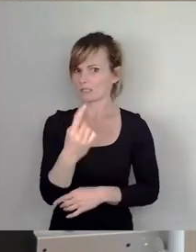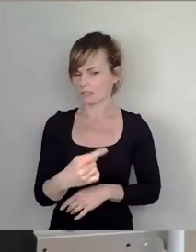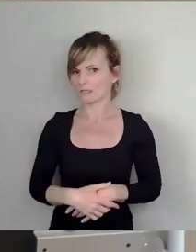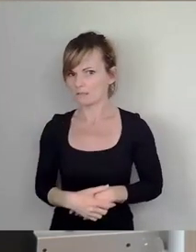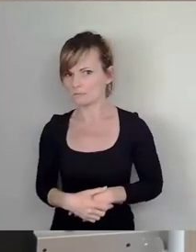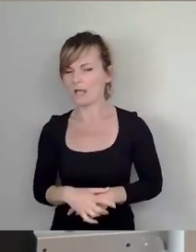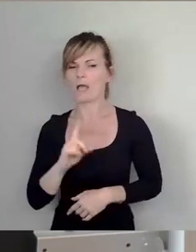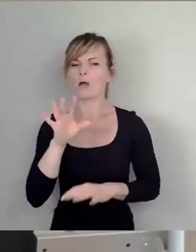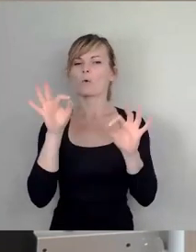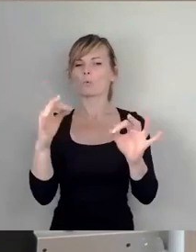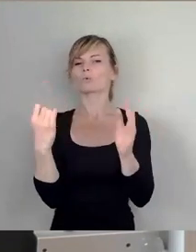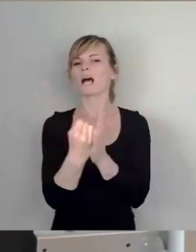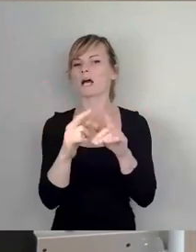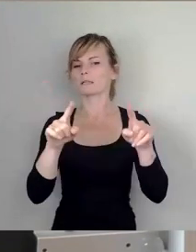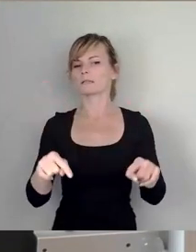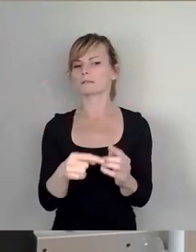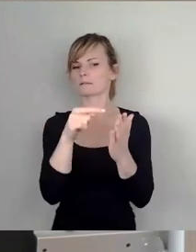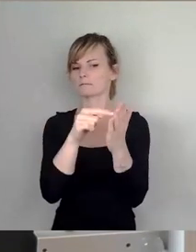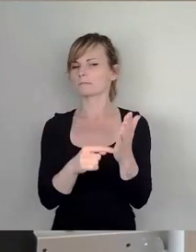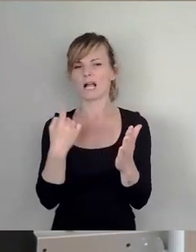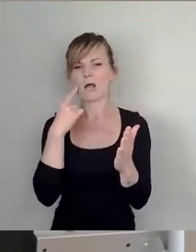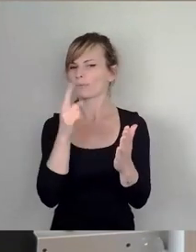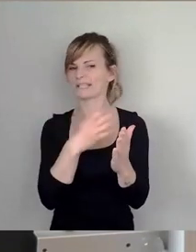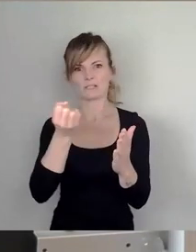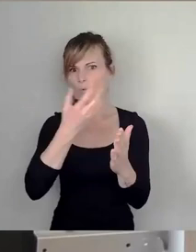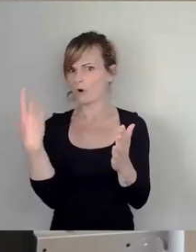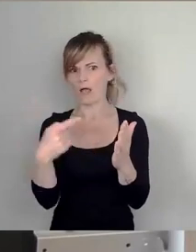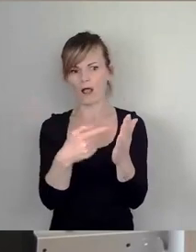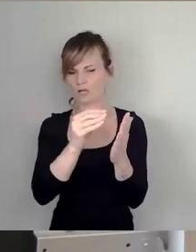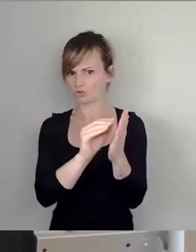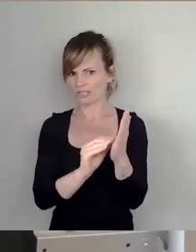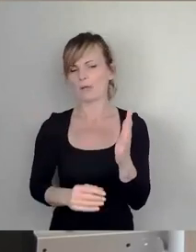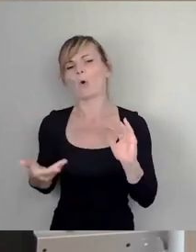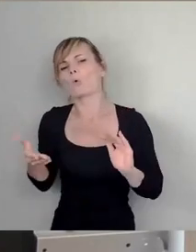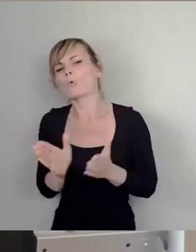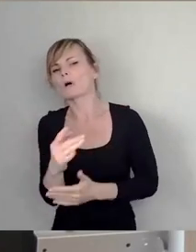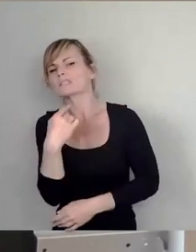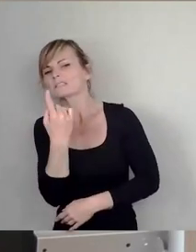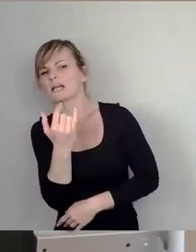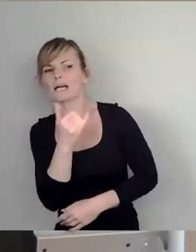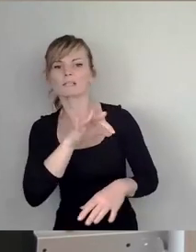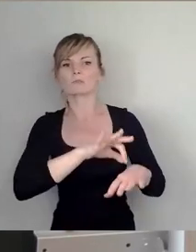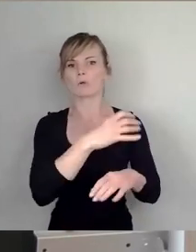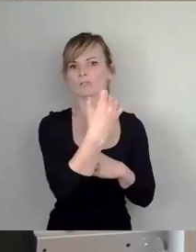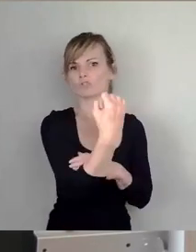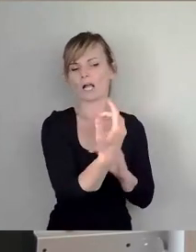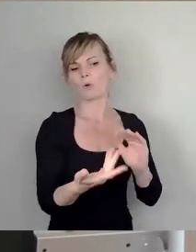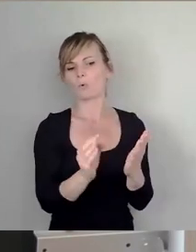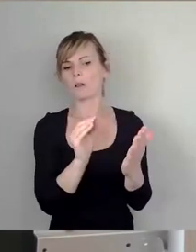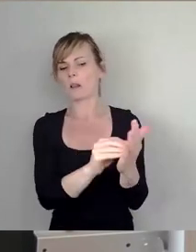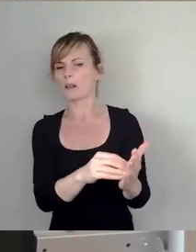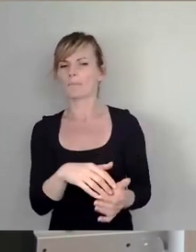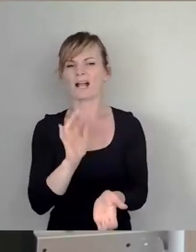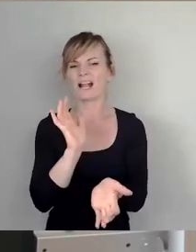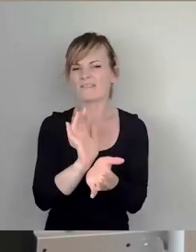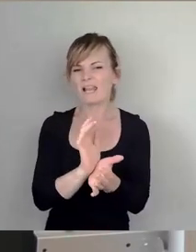Gutachten meiner Meinung nach nicht so deutlich geworden. Es ist erwähnt worden bei Dr. Starke, aber eben auch nicht mit Quellenangabe oder mit